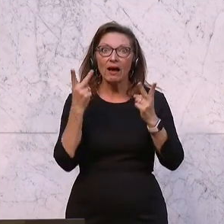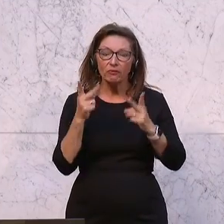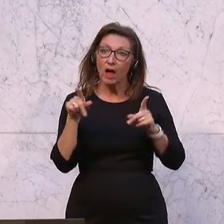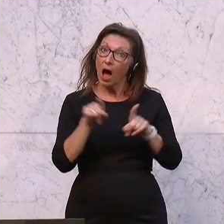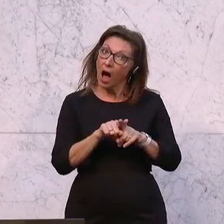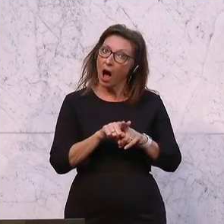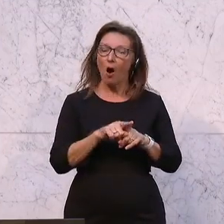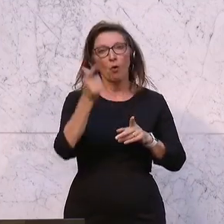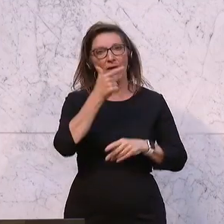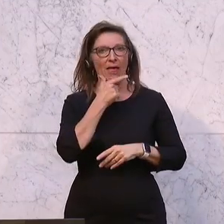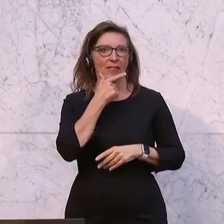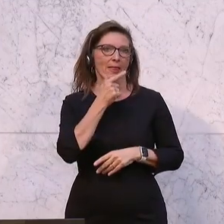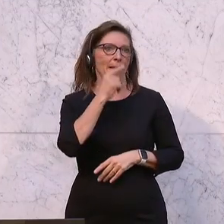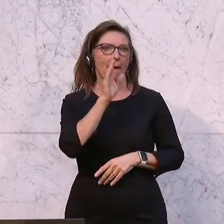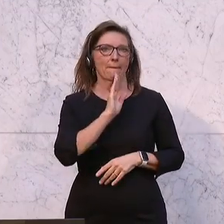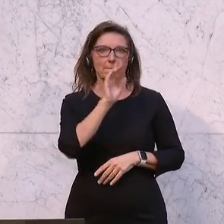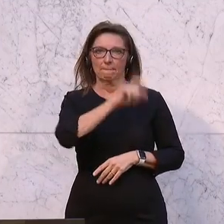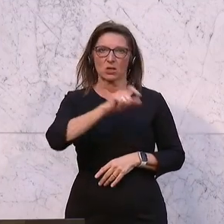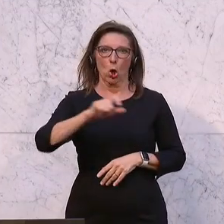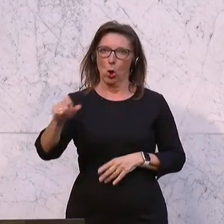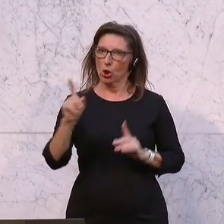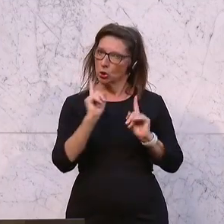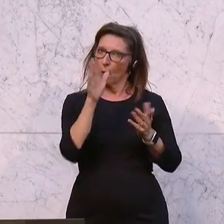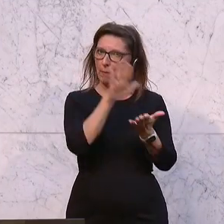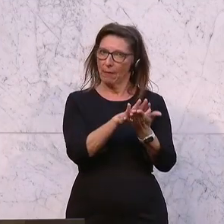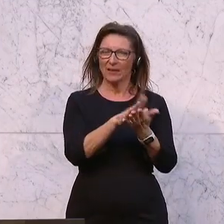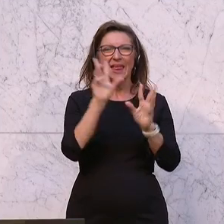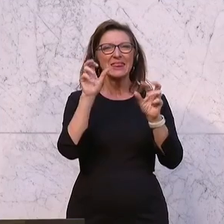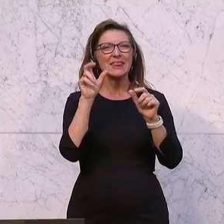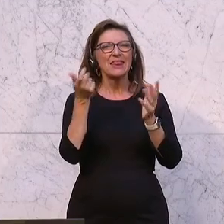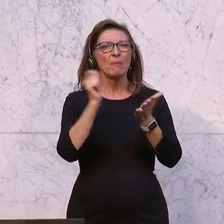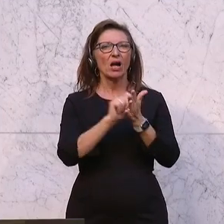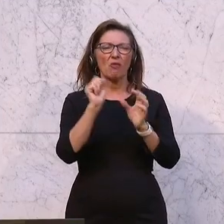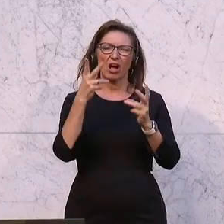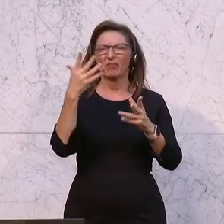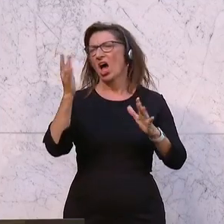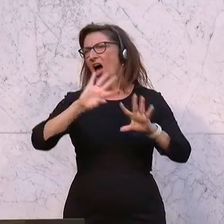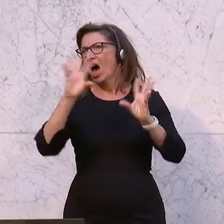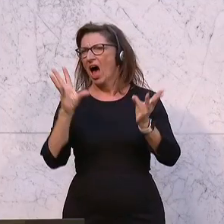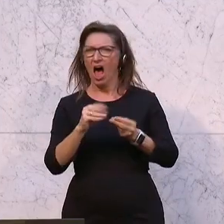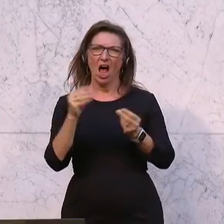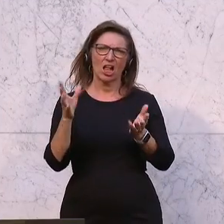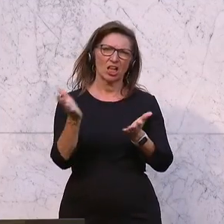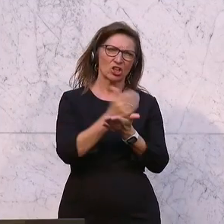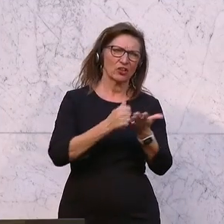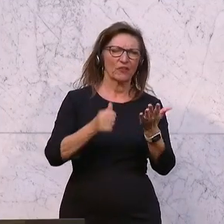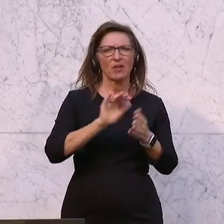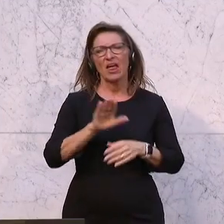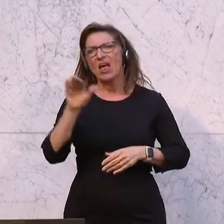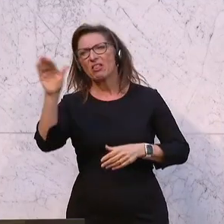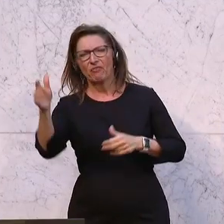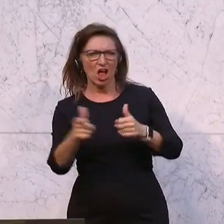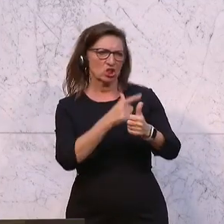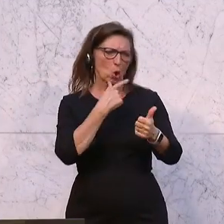Bereich der älteren Generation erhalten bleibt. Und ein Wort auch zur Kaufkraft, weil es wird alles hergenommen. Es wird hergenommen die Inflation. Es wird